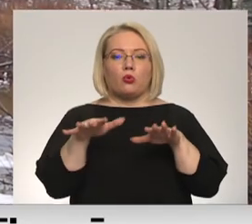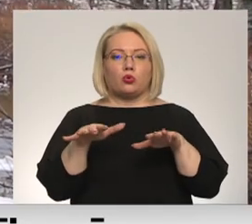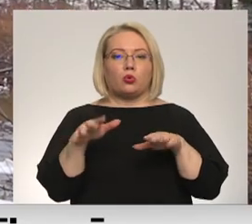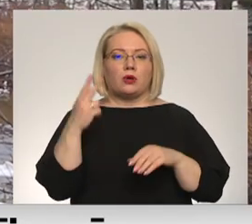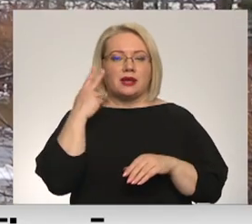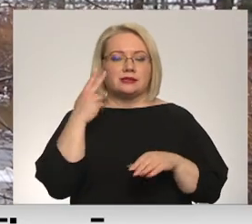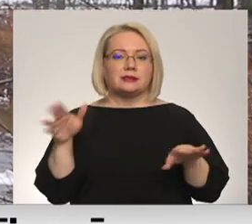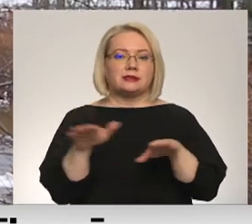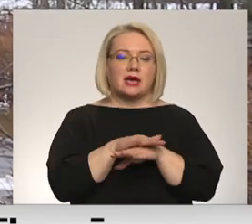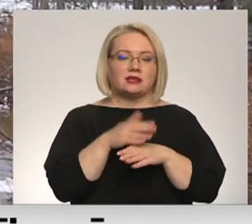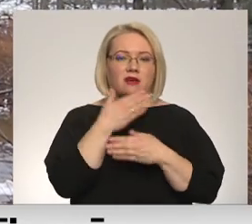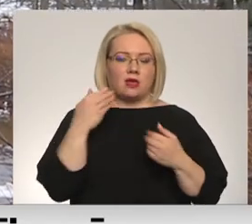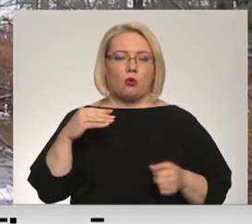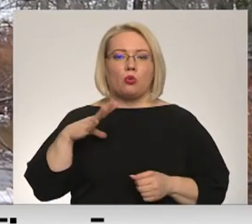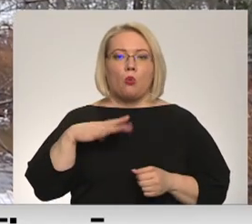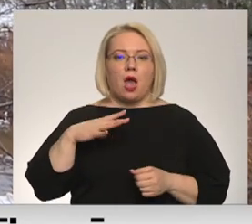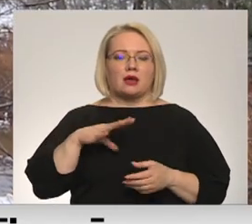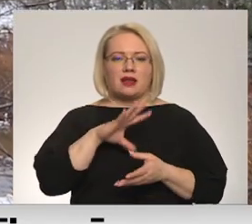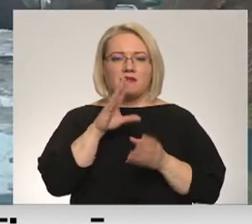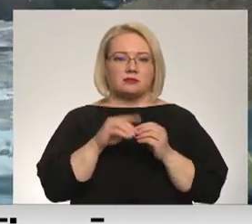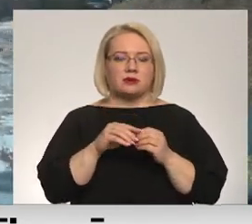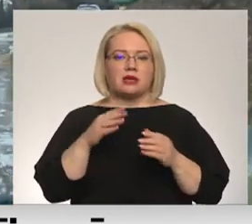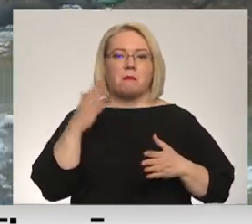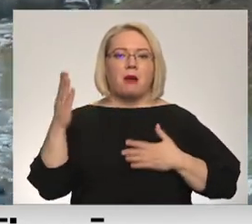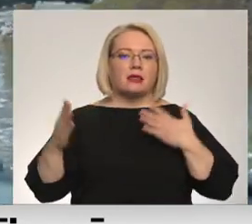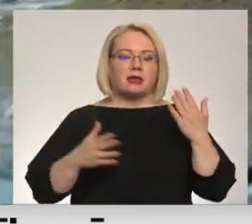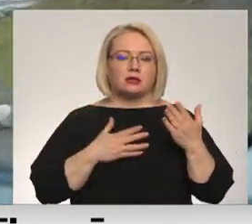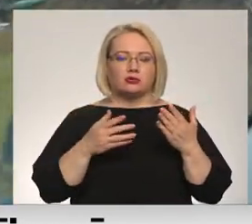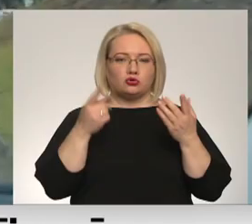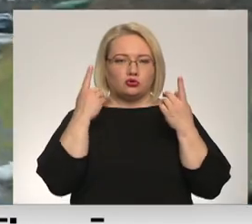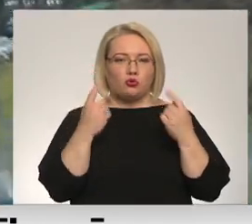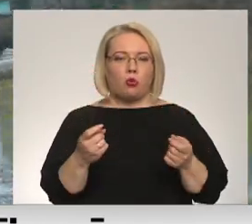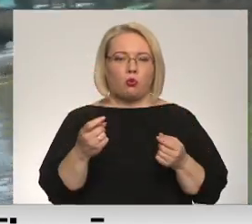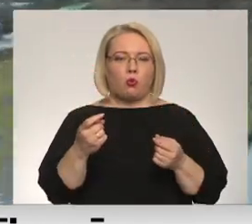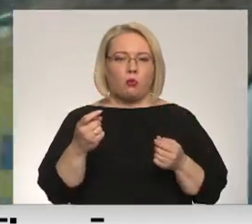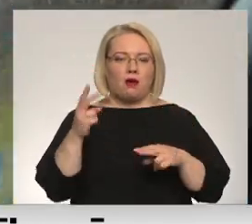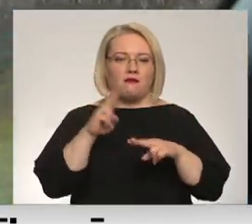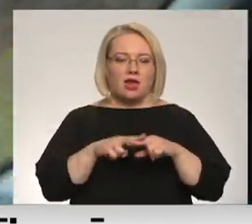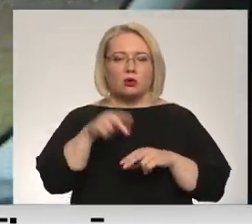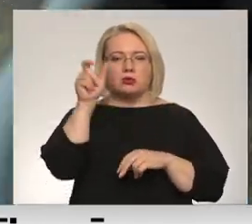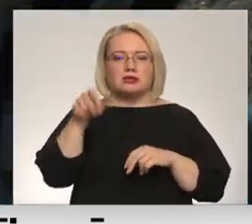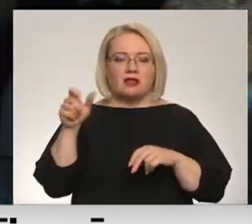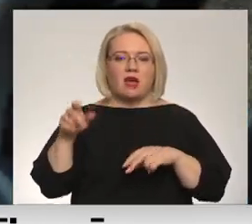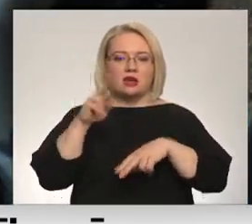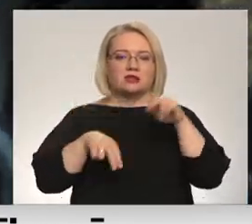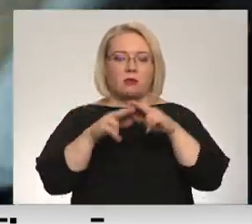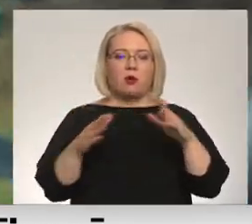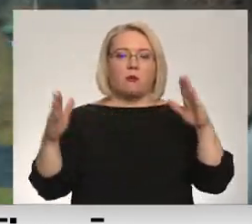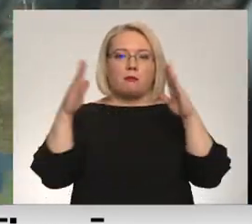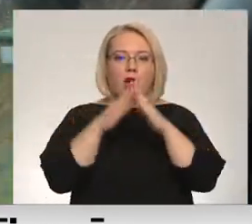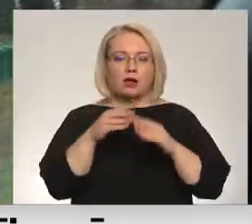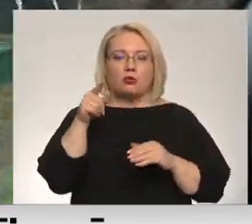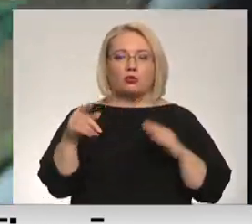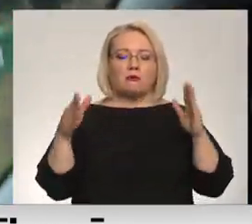vai nav seks. Ogre vispār ir panisks tulbuma kalngalu vieta, kur cilvēki ir sabūvējuši savas mājas, kur tām mājām nekādīgi